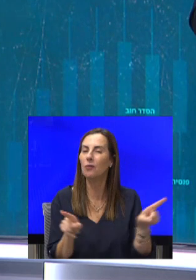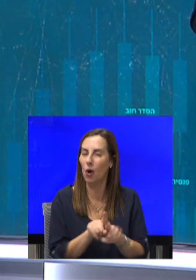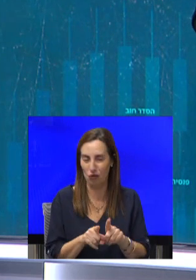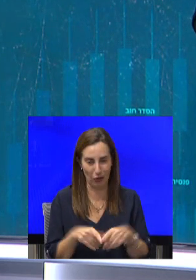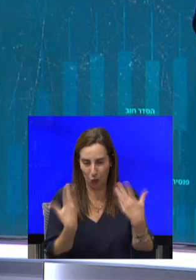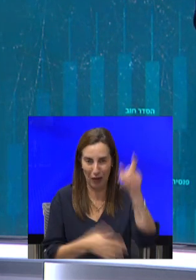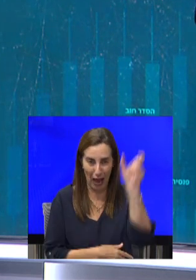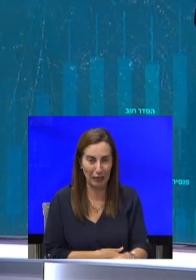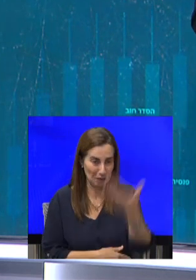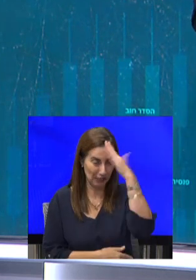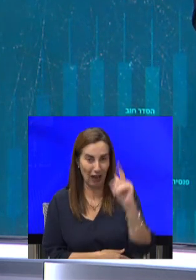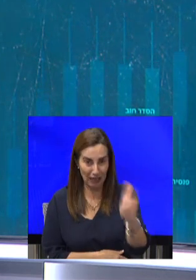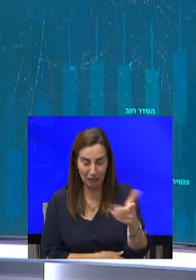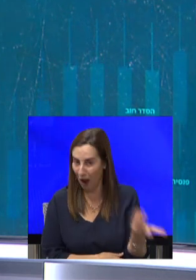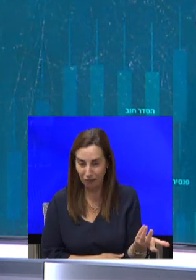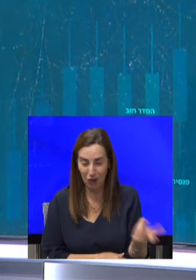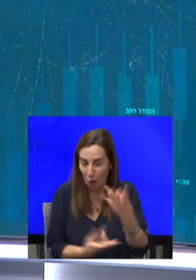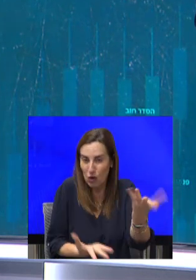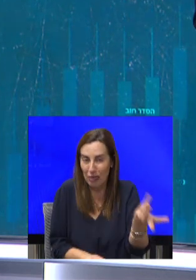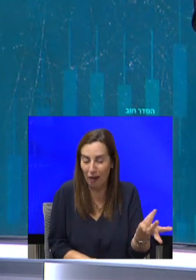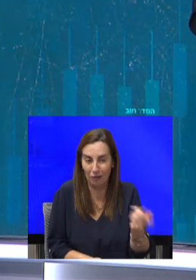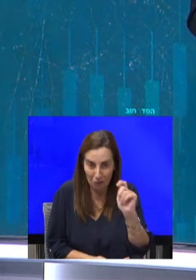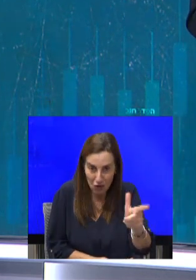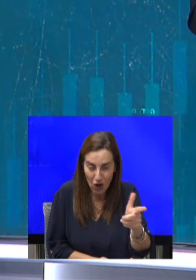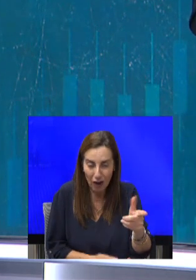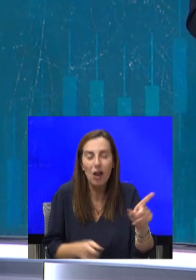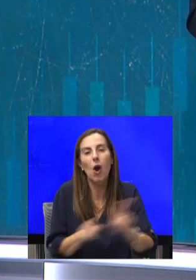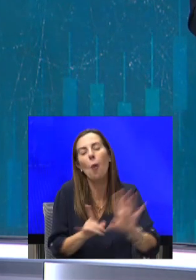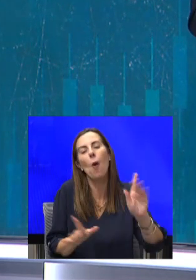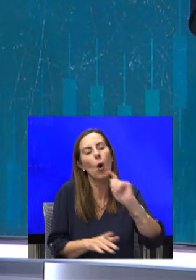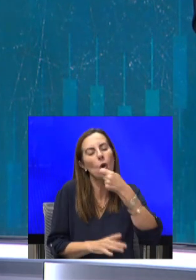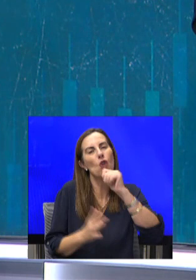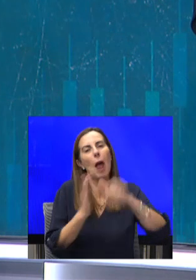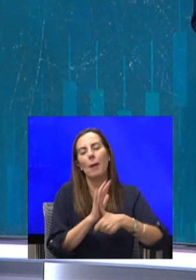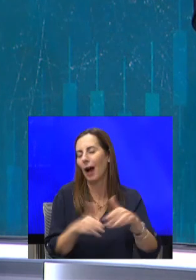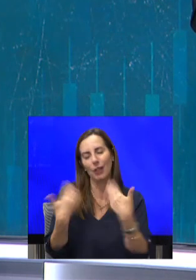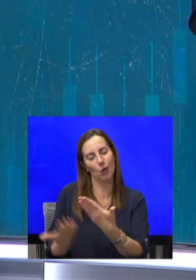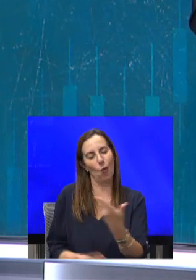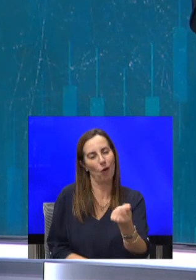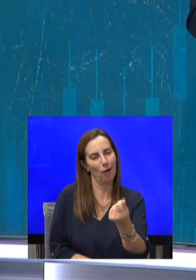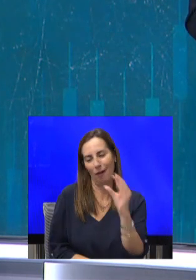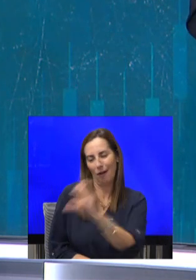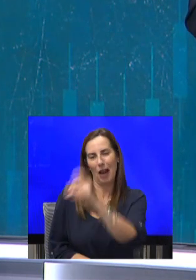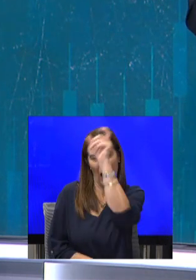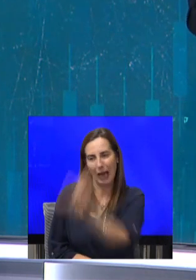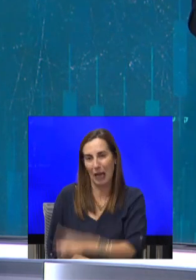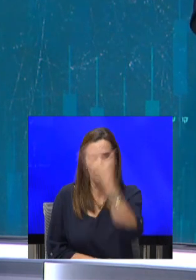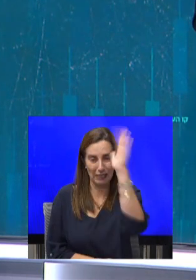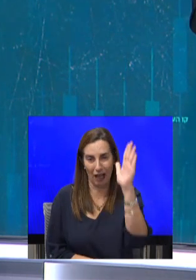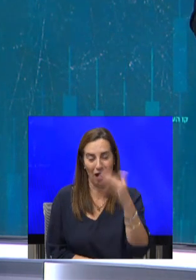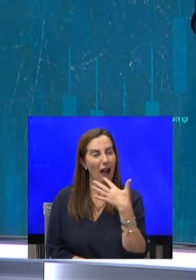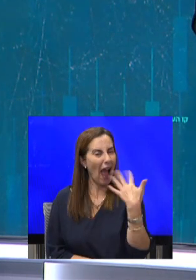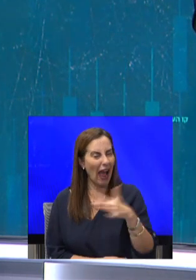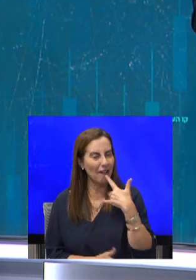קריזמטי ככל שיהיה את הסיסמה לאתר הבנק שלכם, אל תיתנו את הכסף שלכם לאדם זר חריף ושנון שמעלך